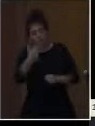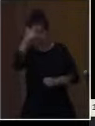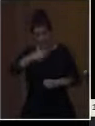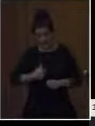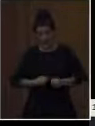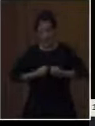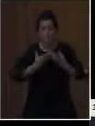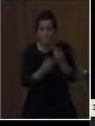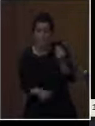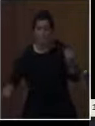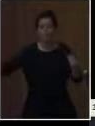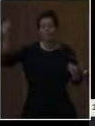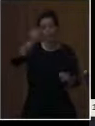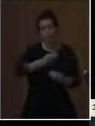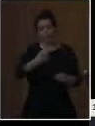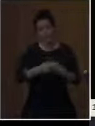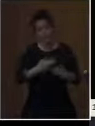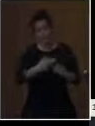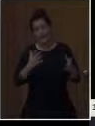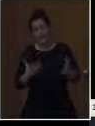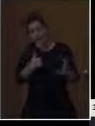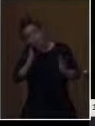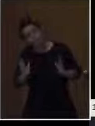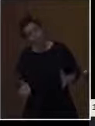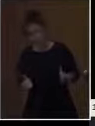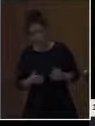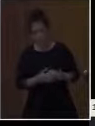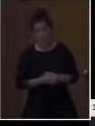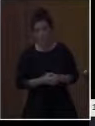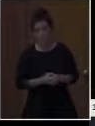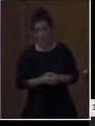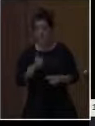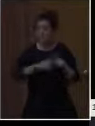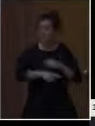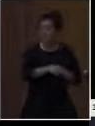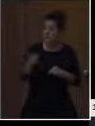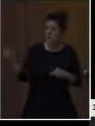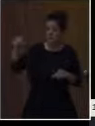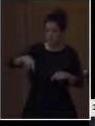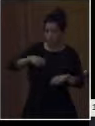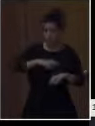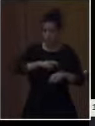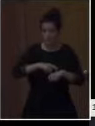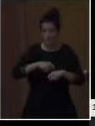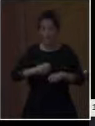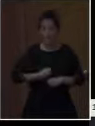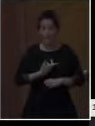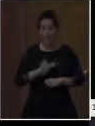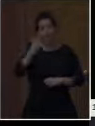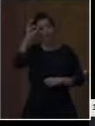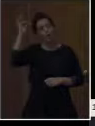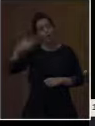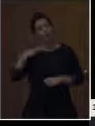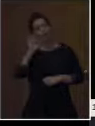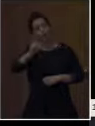σε όποιο βαθμό αυτό είναι εφικτό. Πιστεύω ότι όσοι βισκόμαστε μέσα σε αυτή την αίθουσα, μοιραζόμαστε ένα κοινό όνειρο που αποτελεί και κοινό